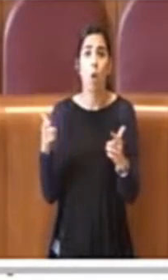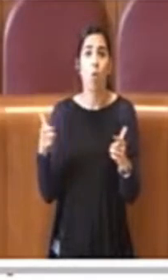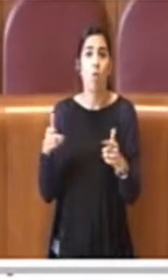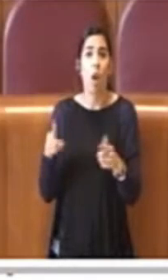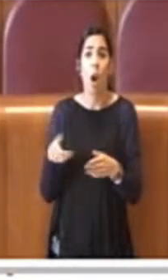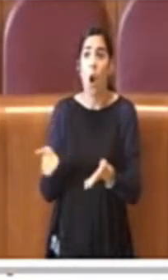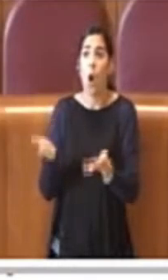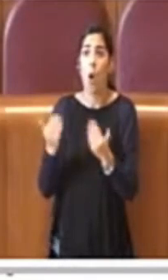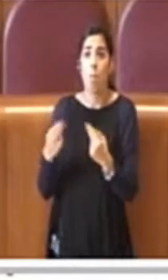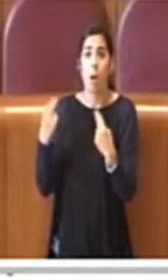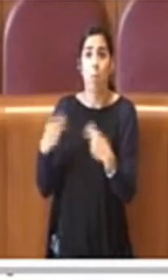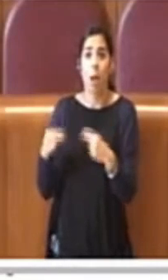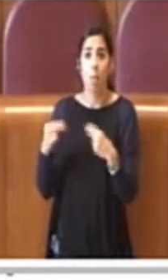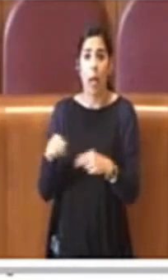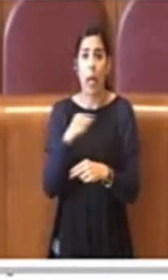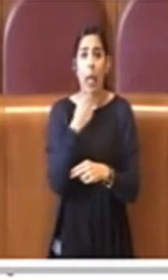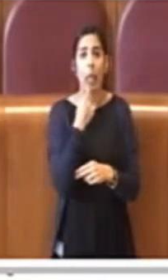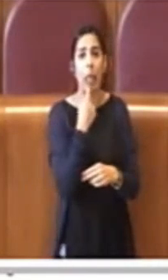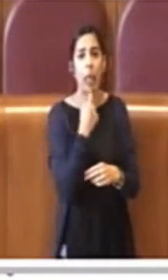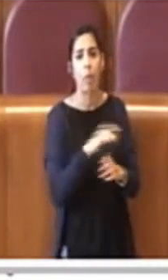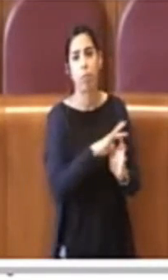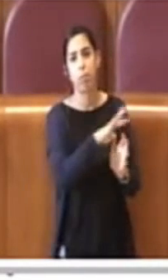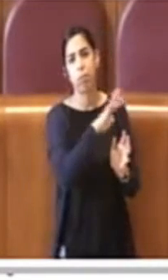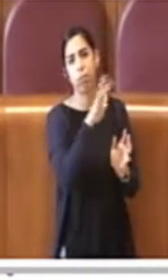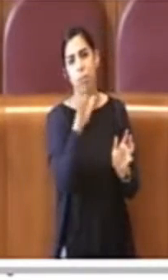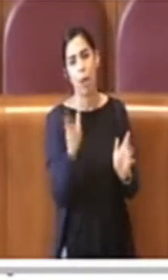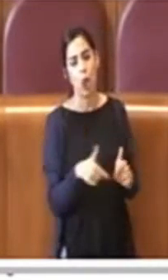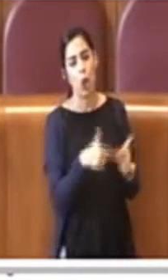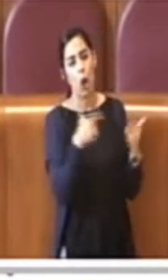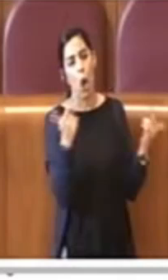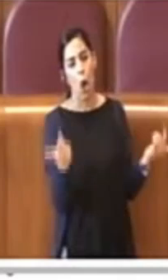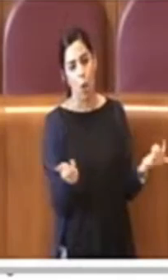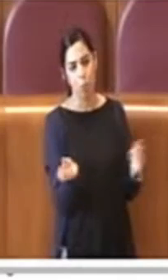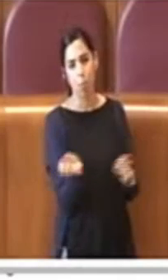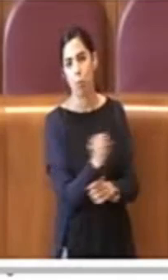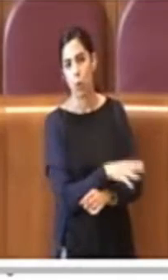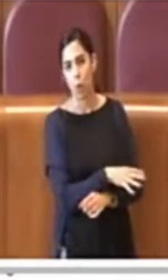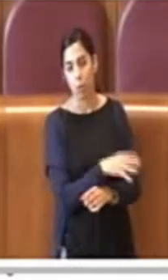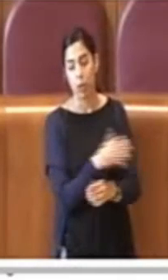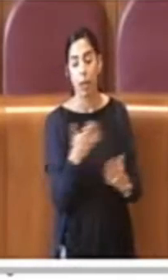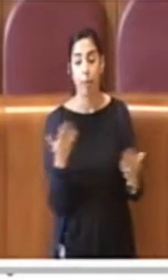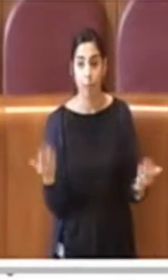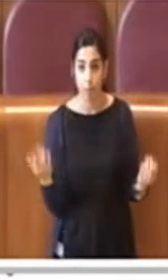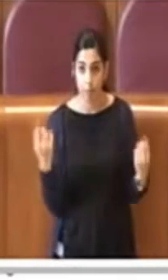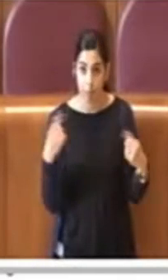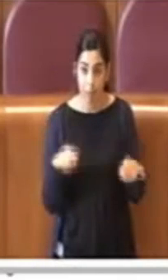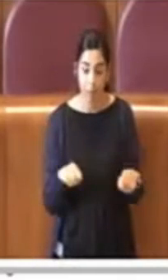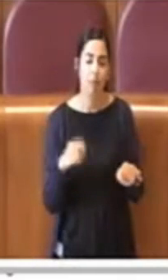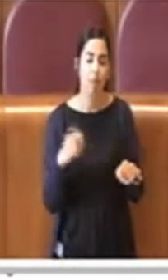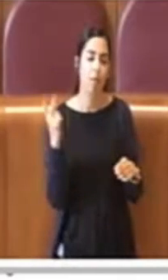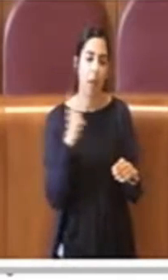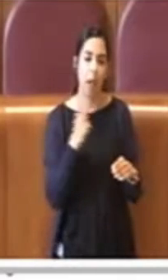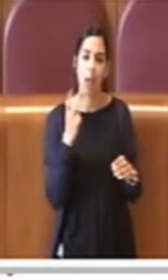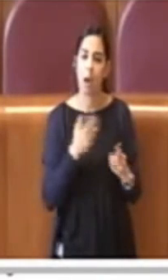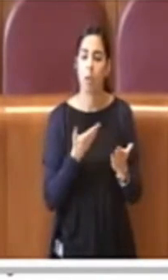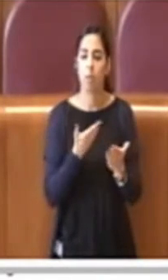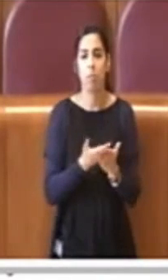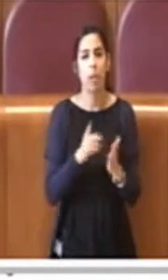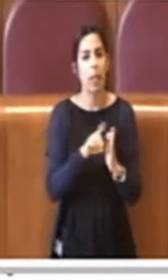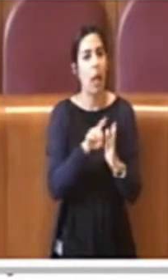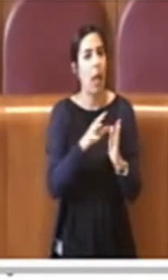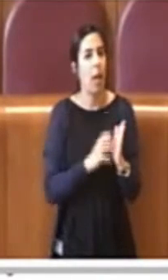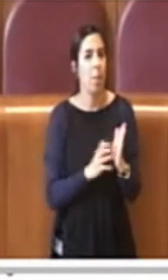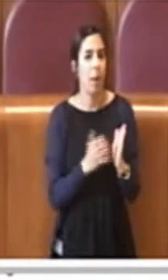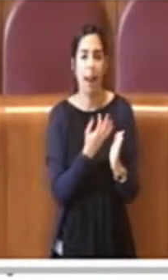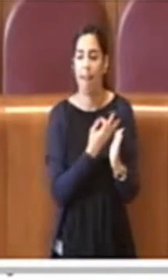quindi veramente un'ottima iniziativa, io sono convinta che avrà un seguito che non finirà nel